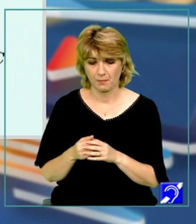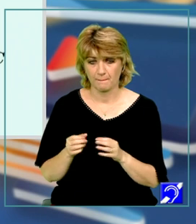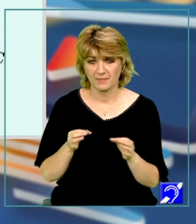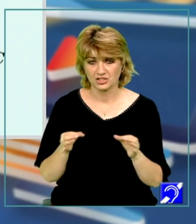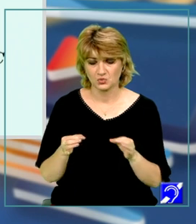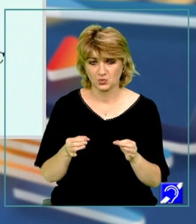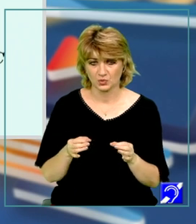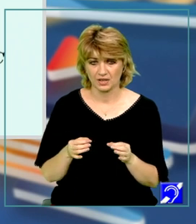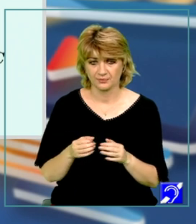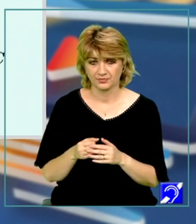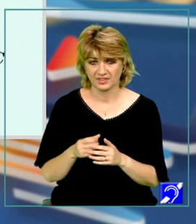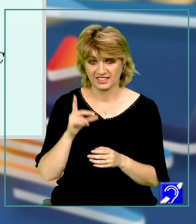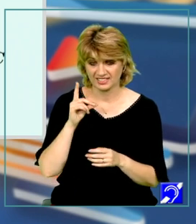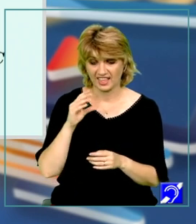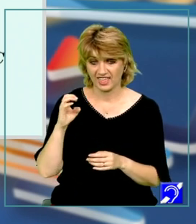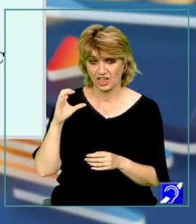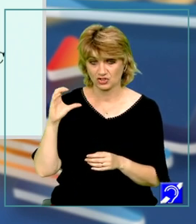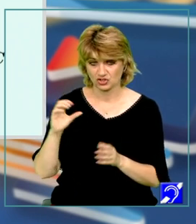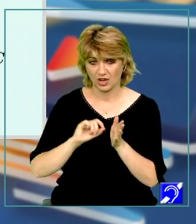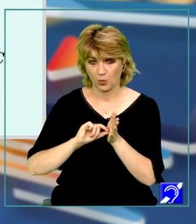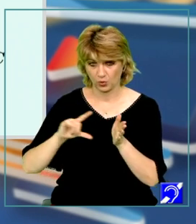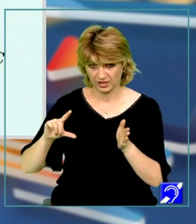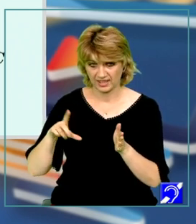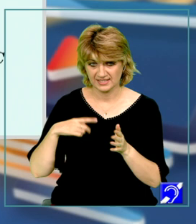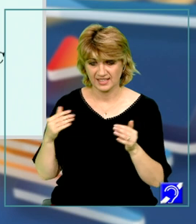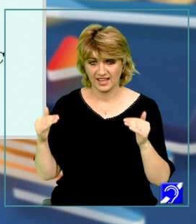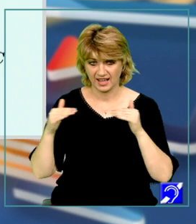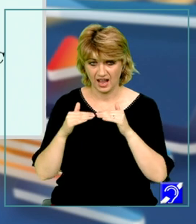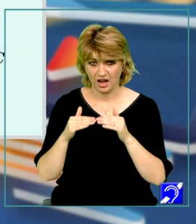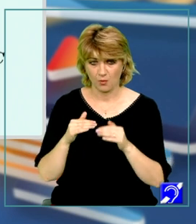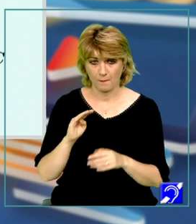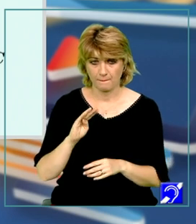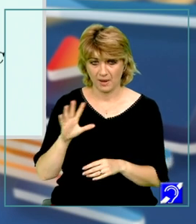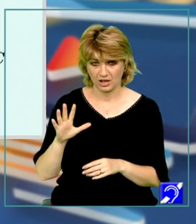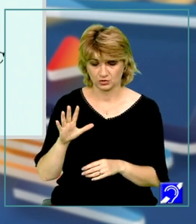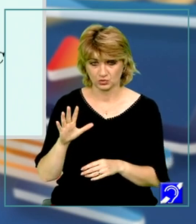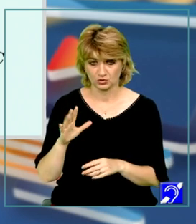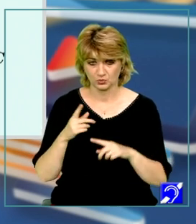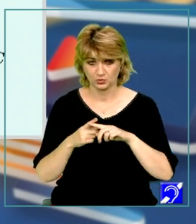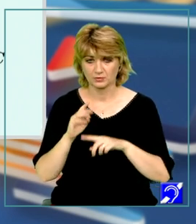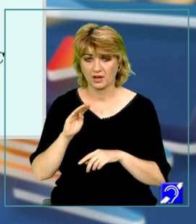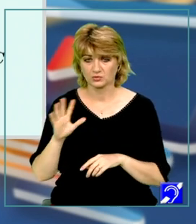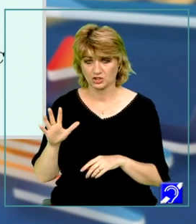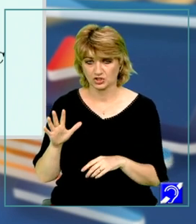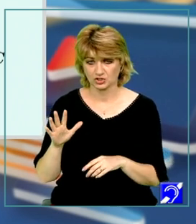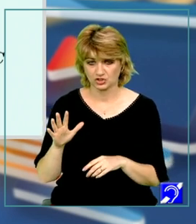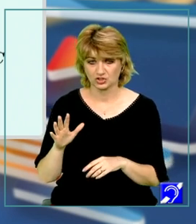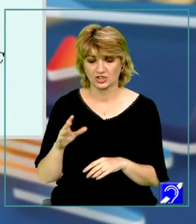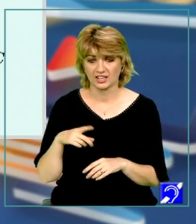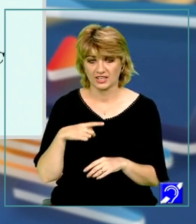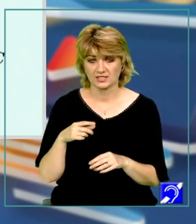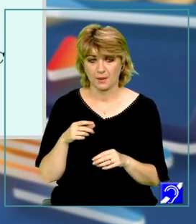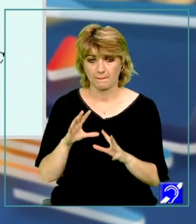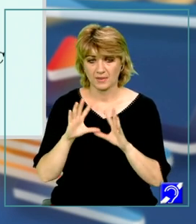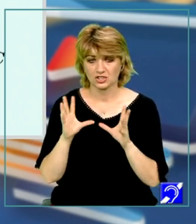D, E, C este egală cu 45 plus 45, adică suma